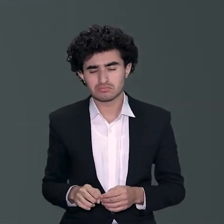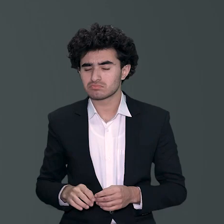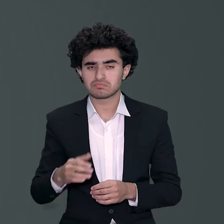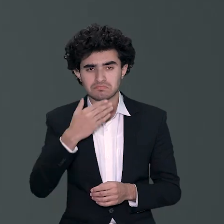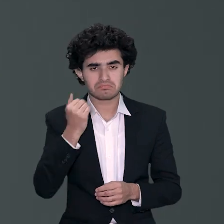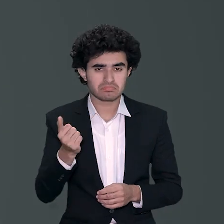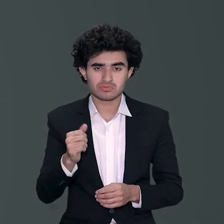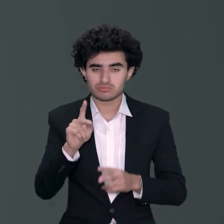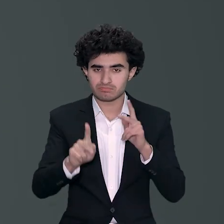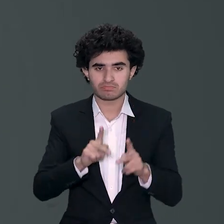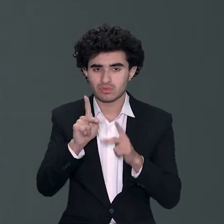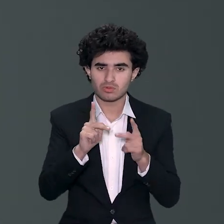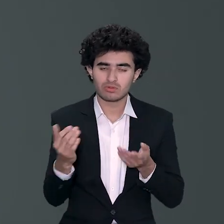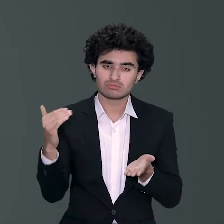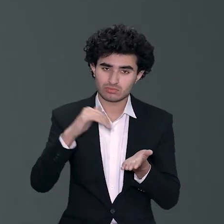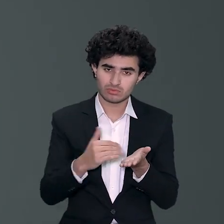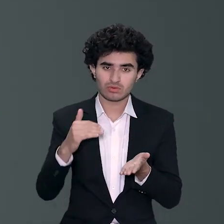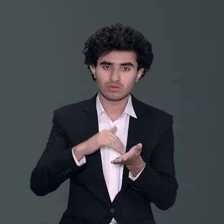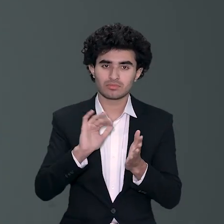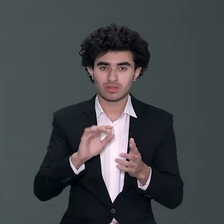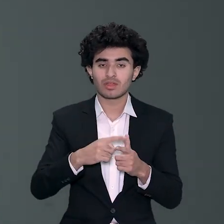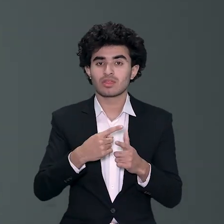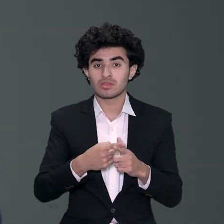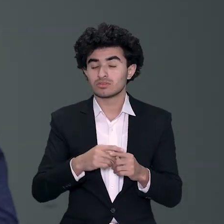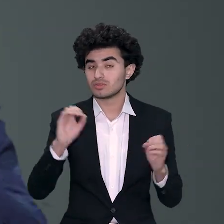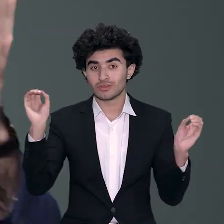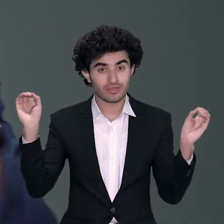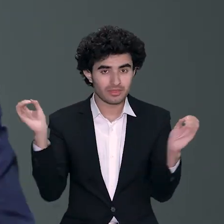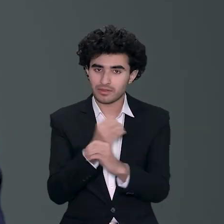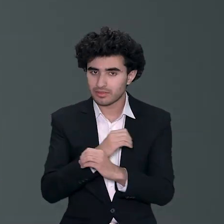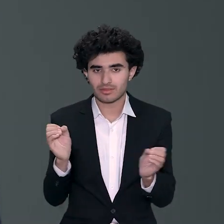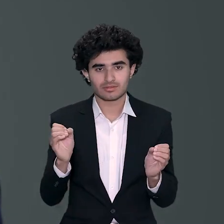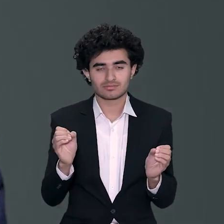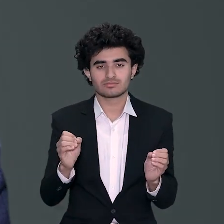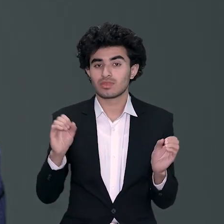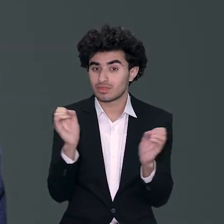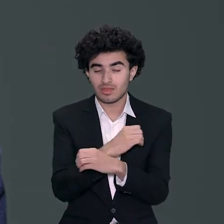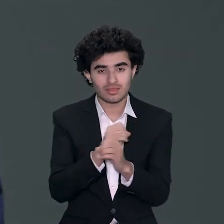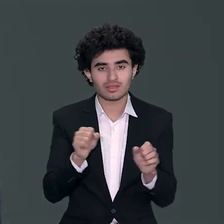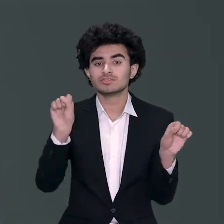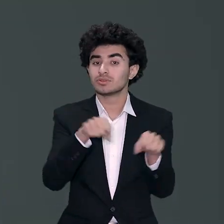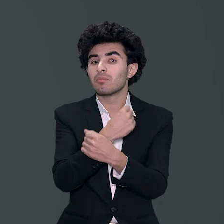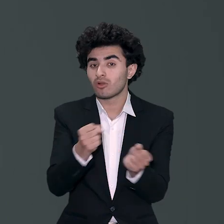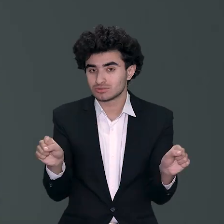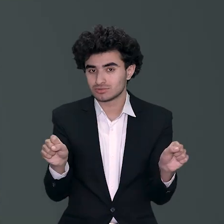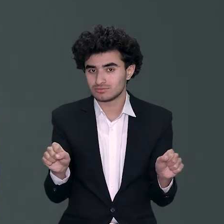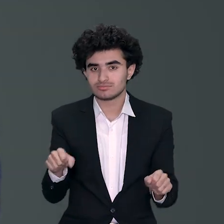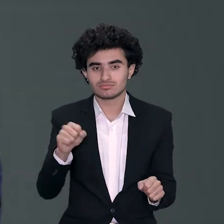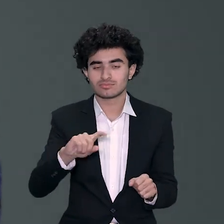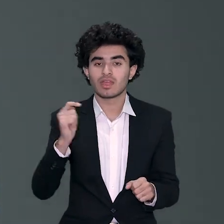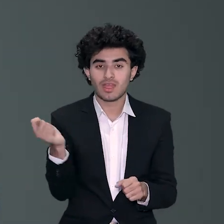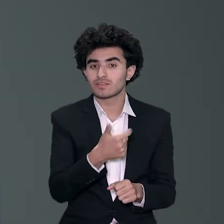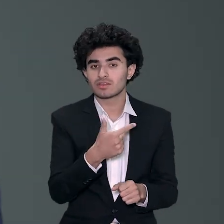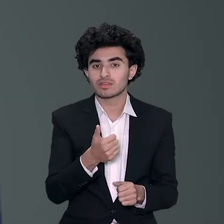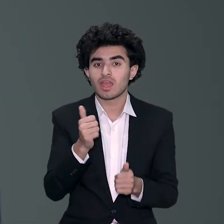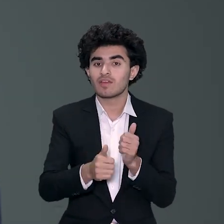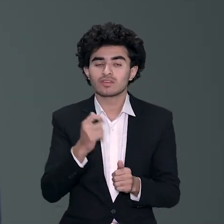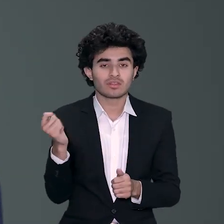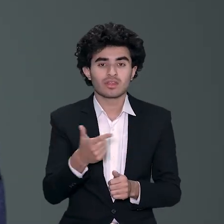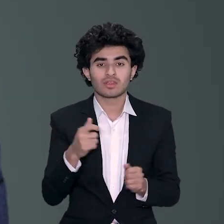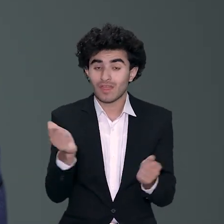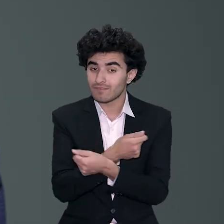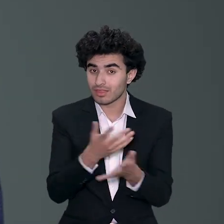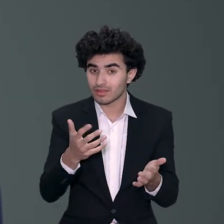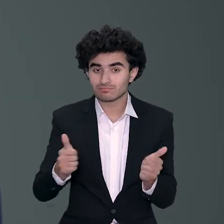اگر میں اچیو کر سکتا ہوں تو زندگی میں اس سٹیج کی حد تک اگر ہم بات کریں تو کوئی چیز بھی impossible اب نہیں لگ رہی اب مجھے اس ٹائم میں